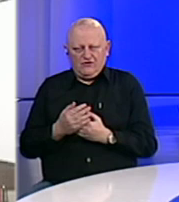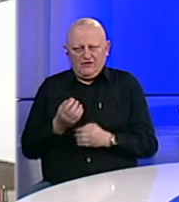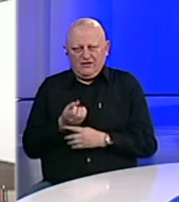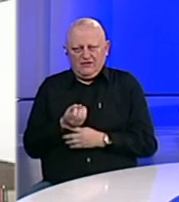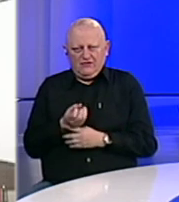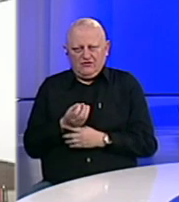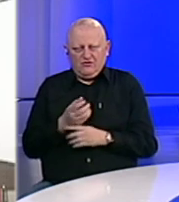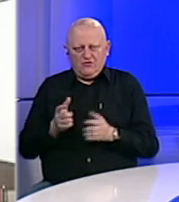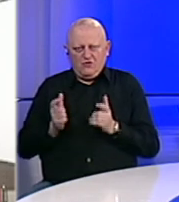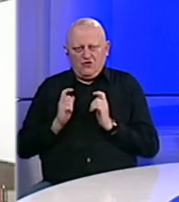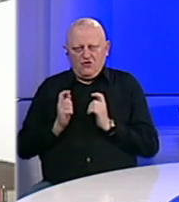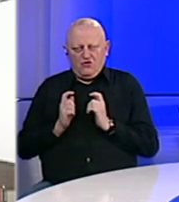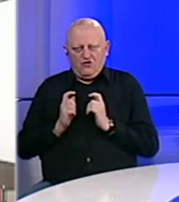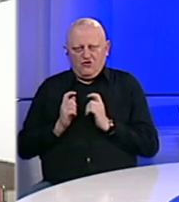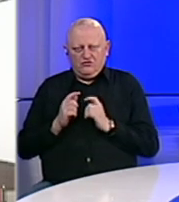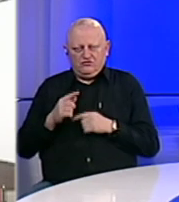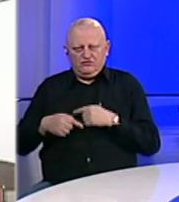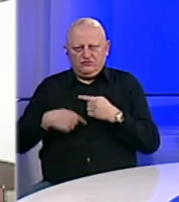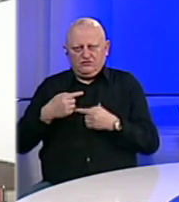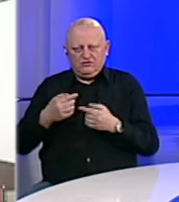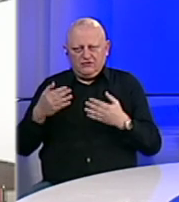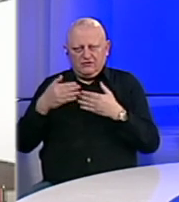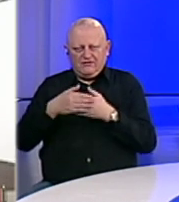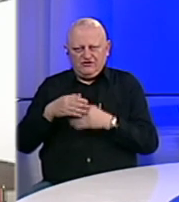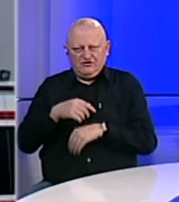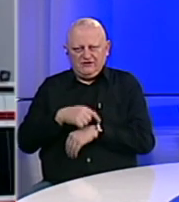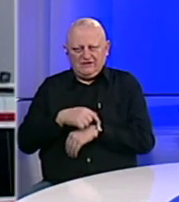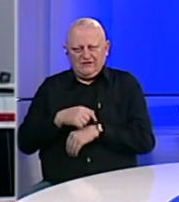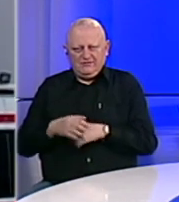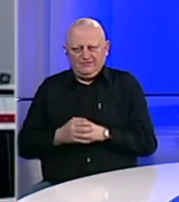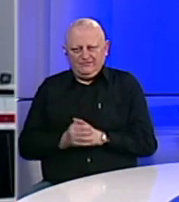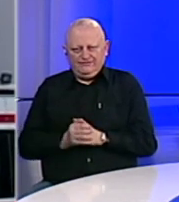informacije očekujemo tokom večernjih sati.